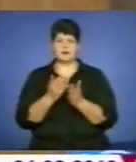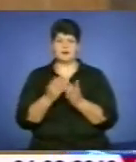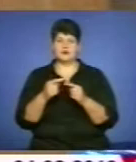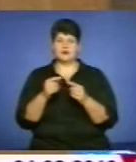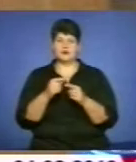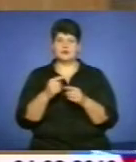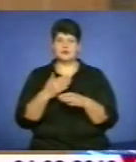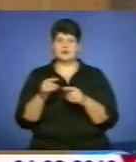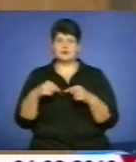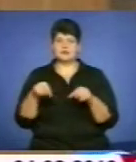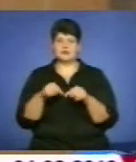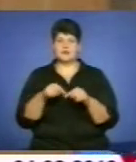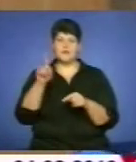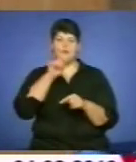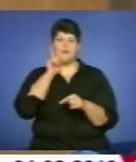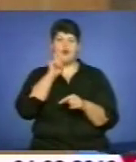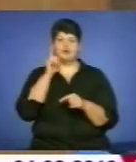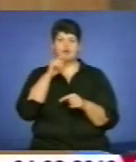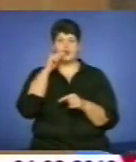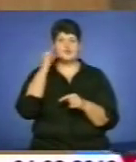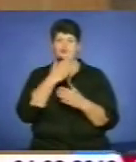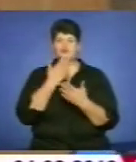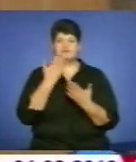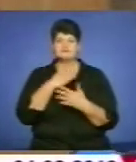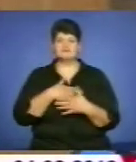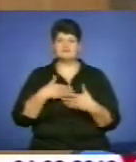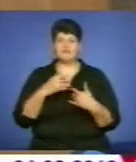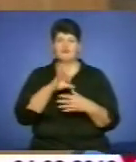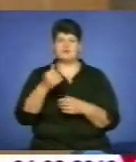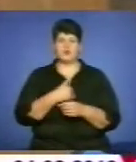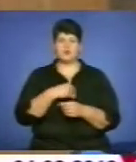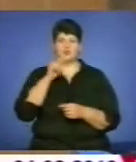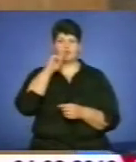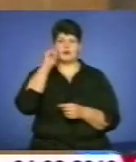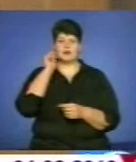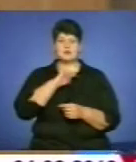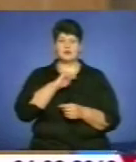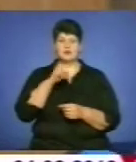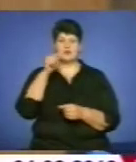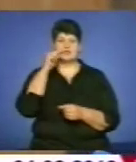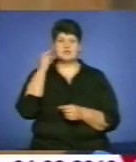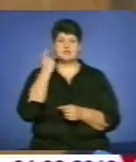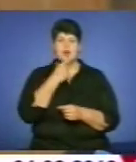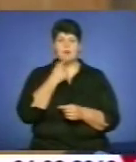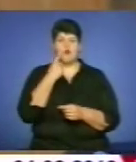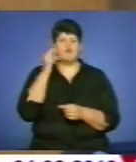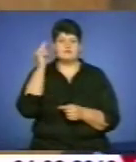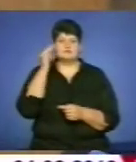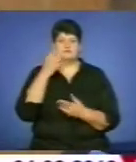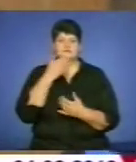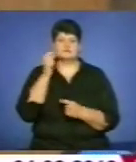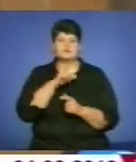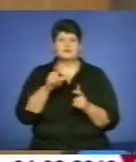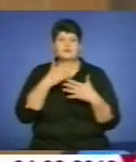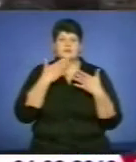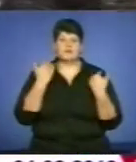переважно російською не читає. Всі хочуть українську, так. Російська мова не вивчається в школі, і всі